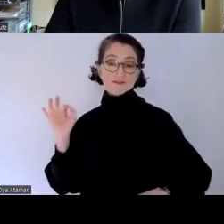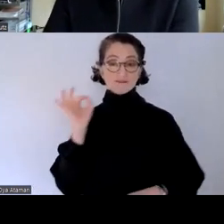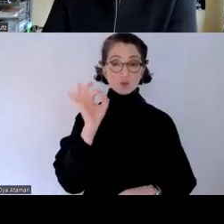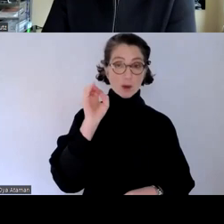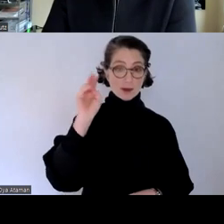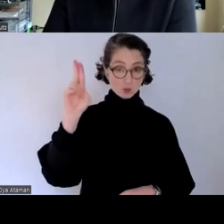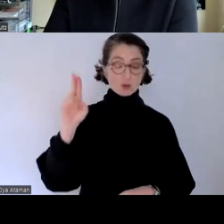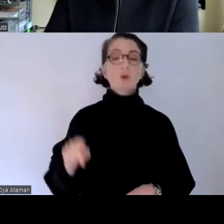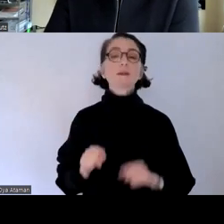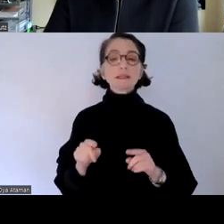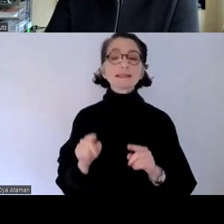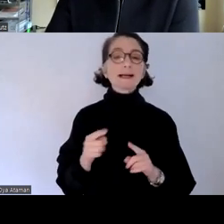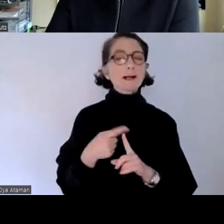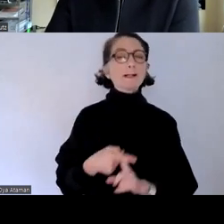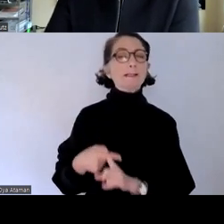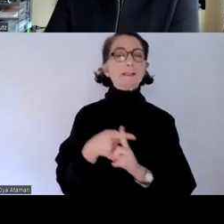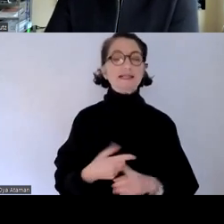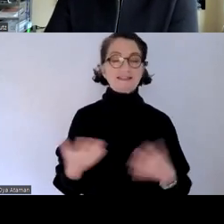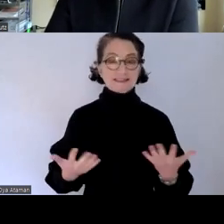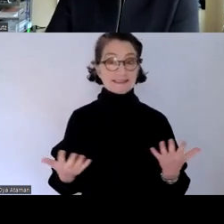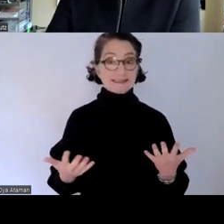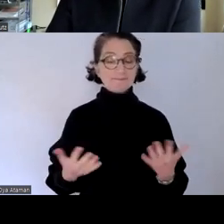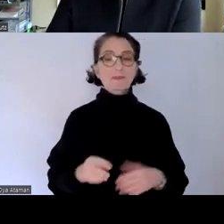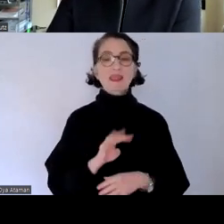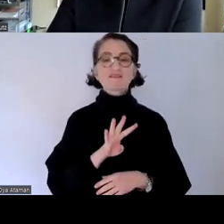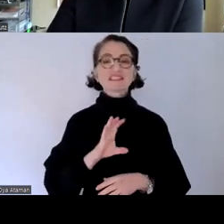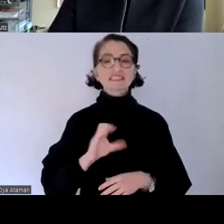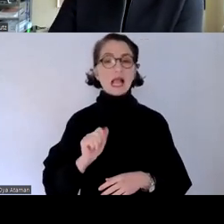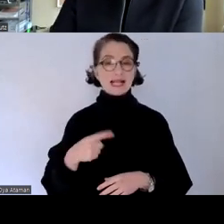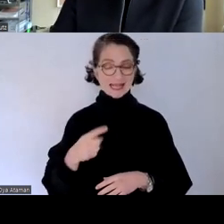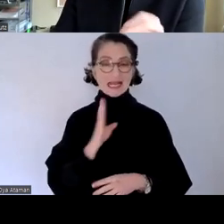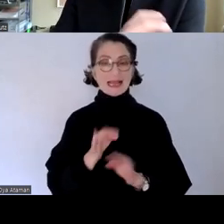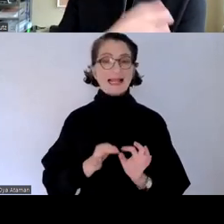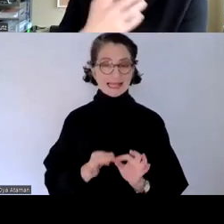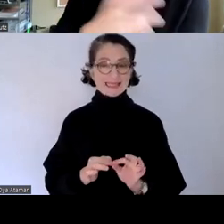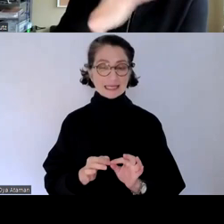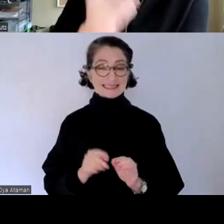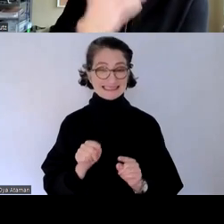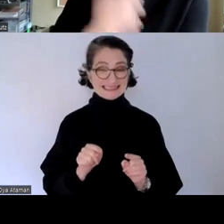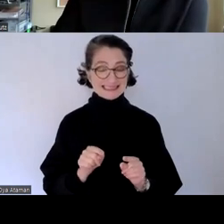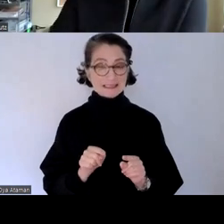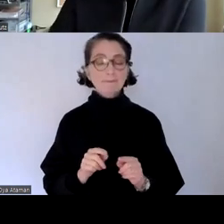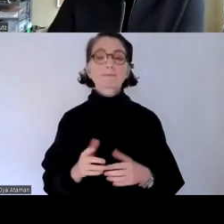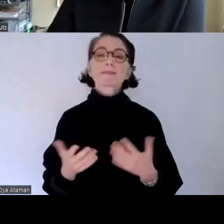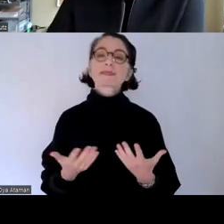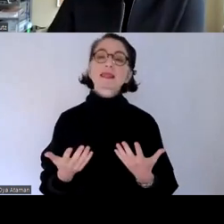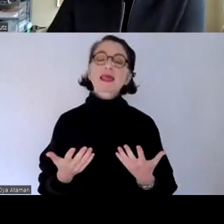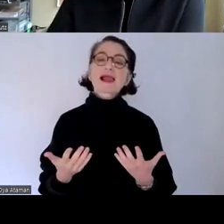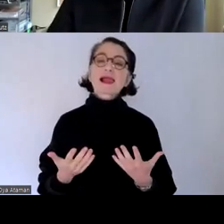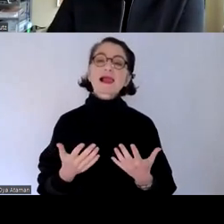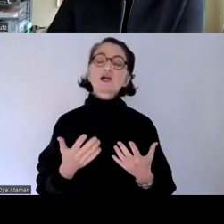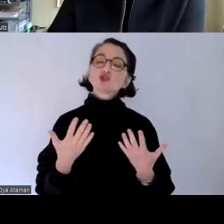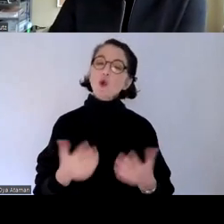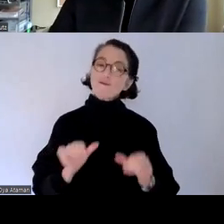es ganz stark darum diese wcag richtlinien letzten endes so sagen wir mal aufzubereiten